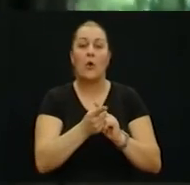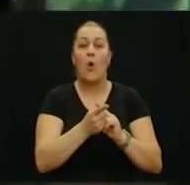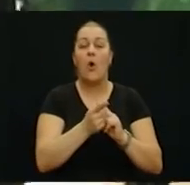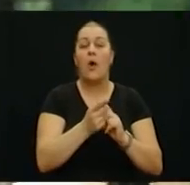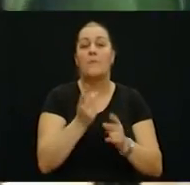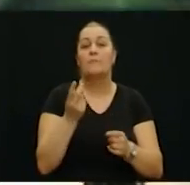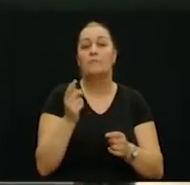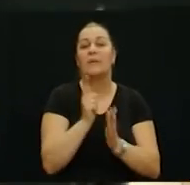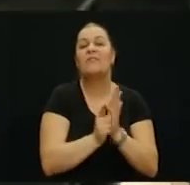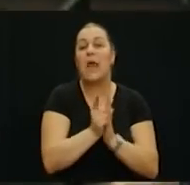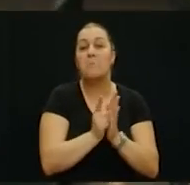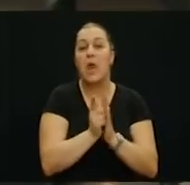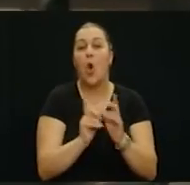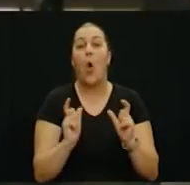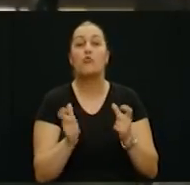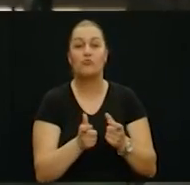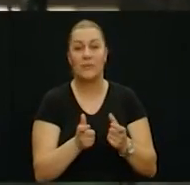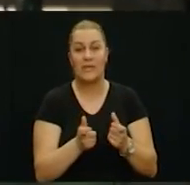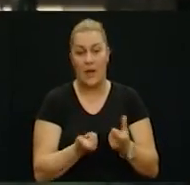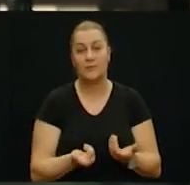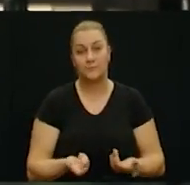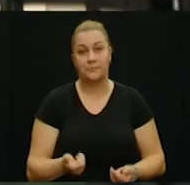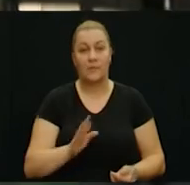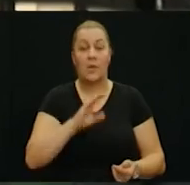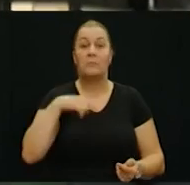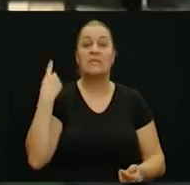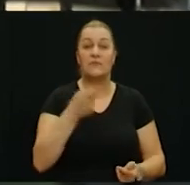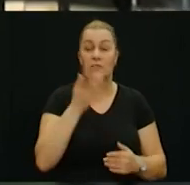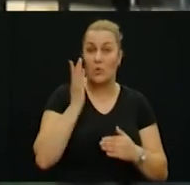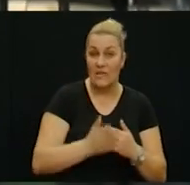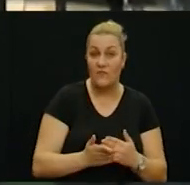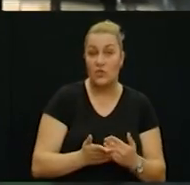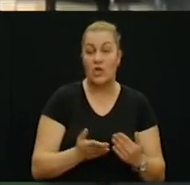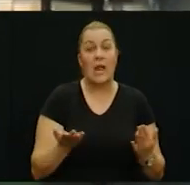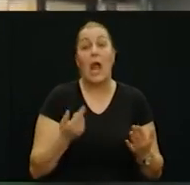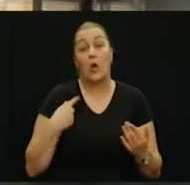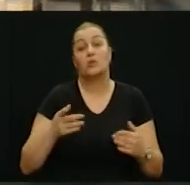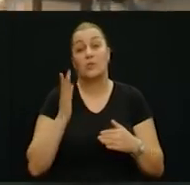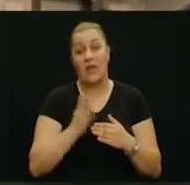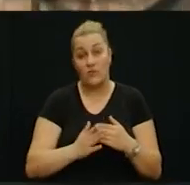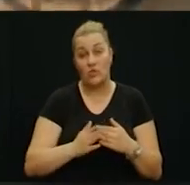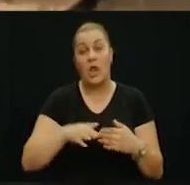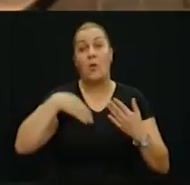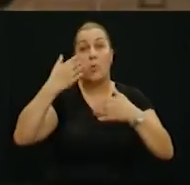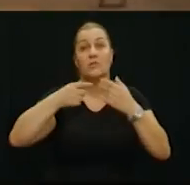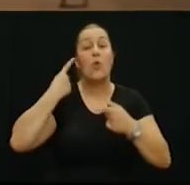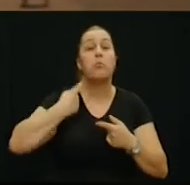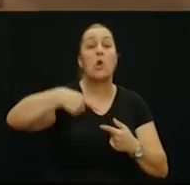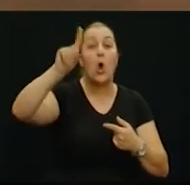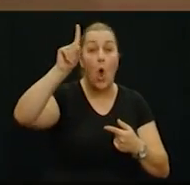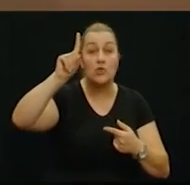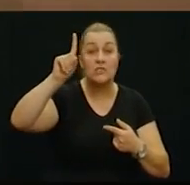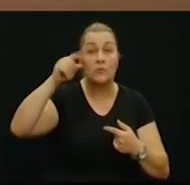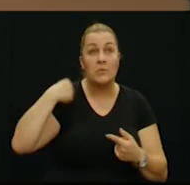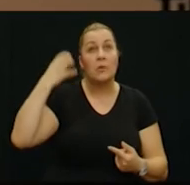jasno mi svi smo završili kako smo završili i poslije u progonstvu smo samo sanjali dan kad